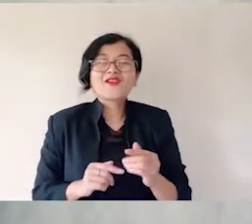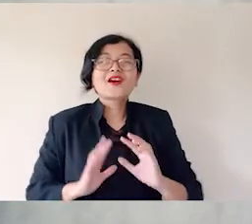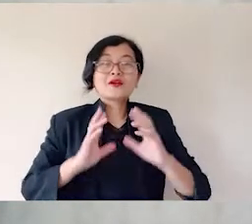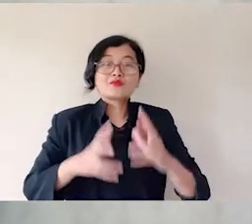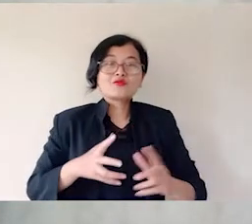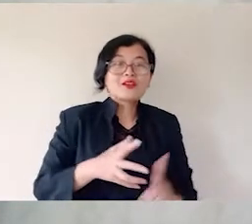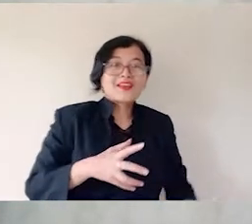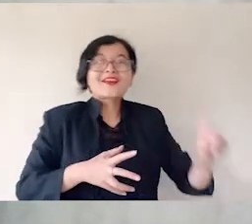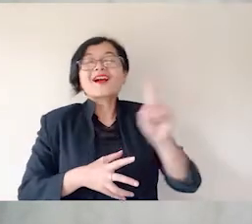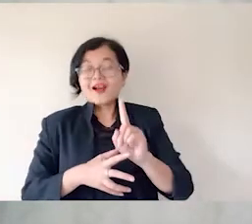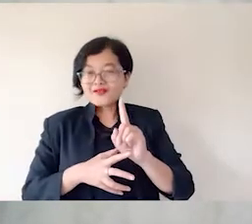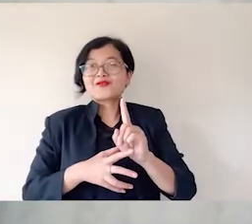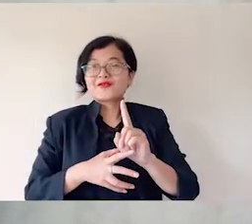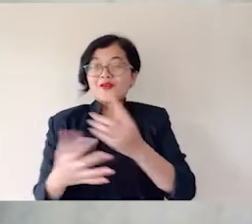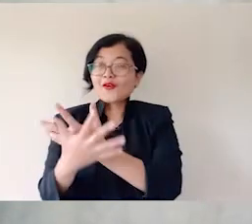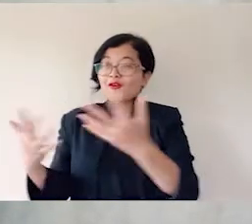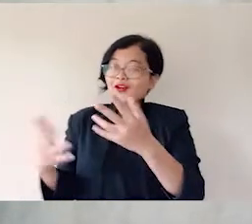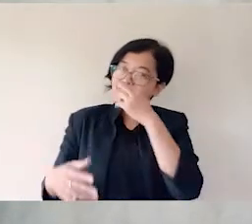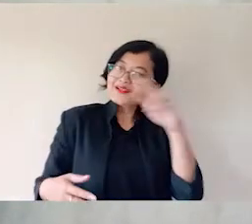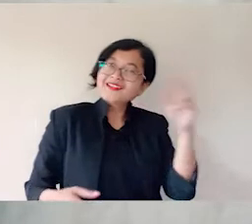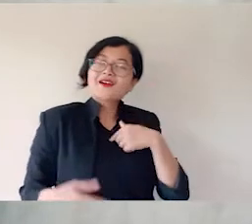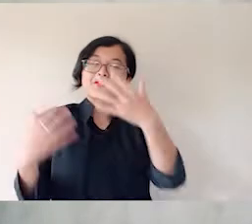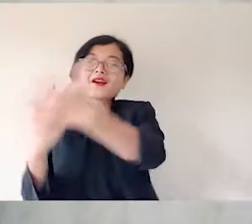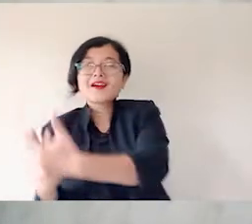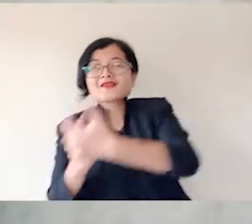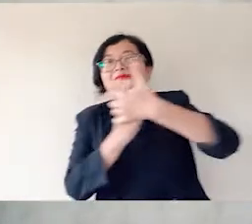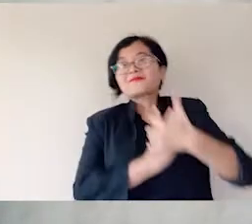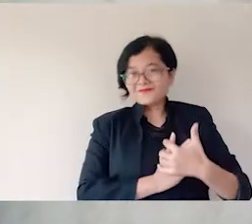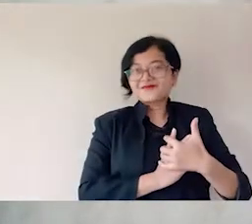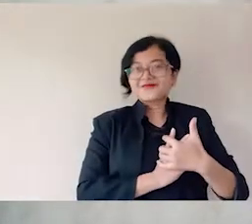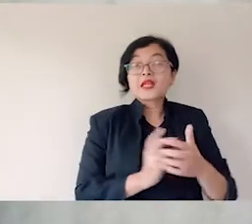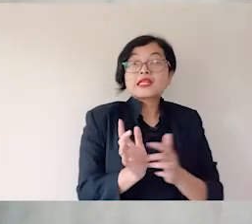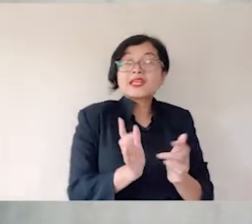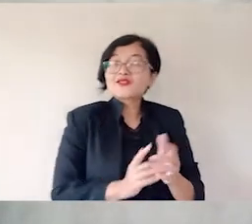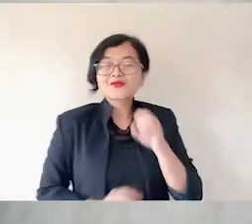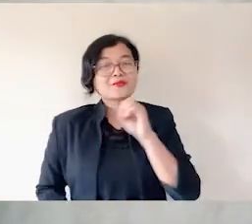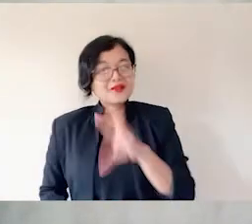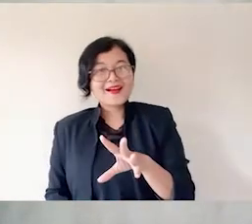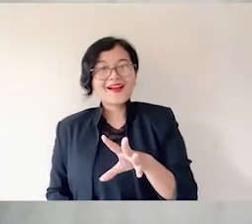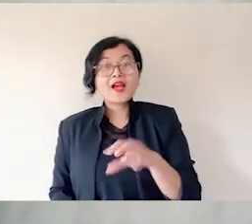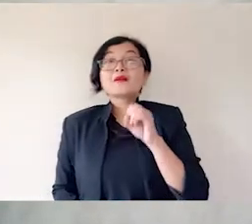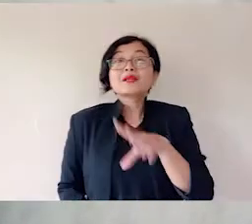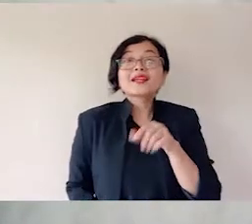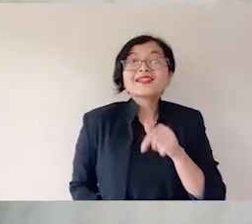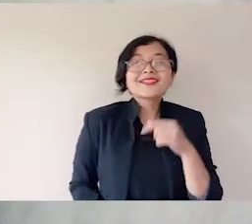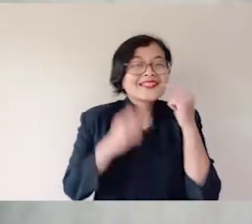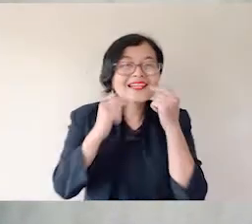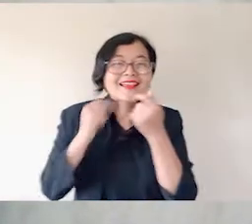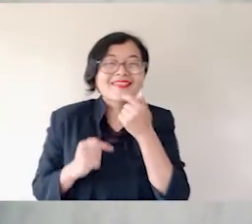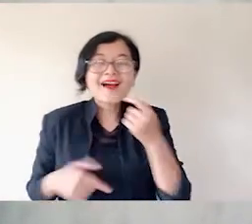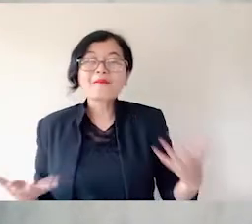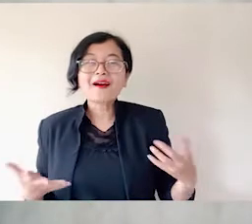menarik semua orang datang kepadaku. Ini dikatakannya untuk menyatakan bagaimana caranya ia akan mati.